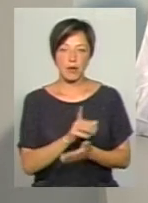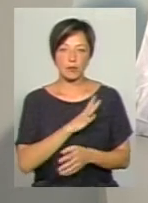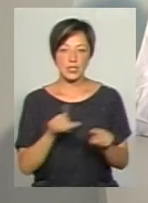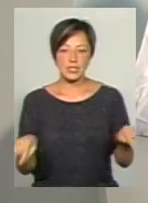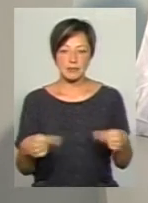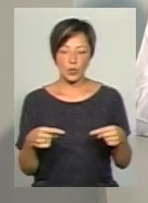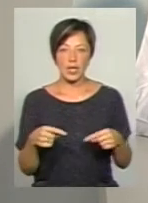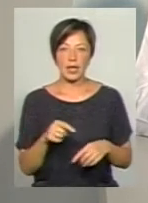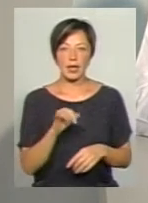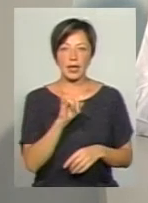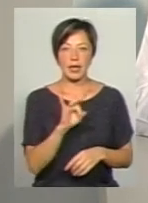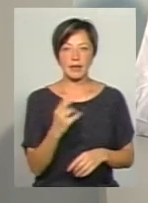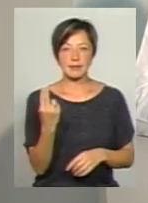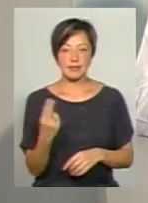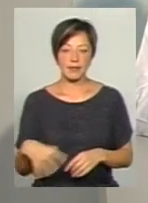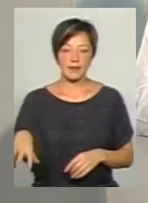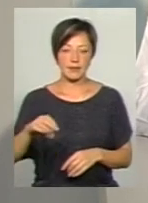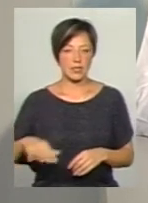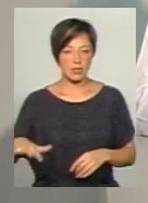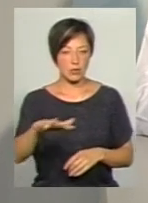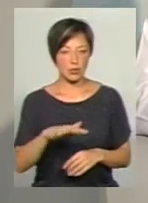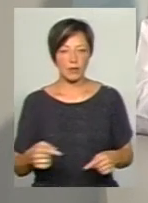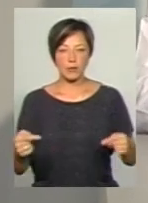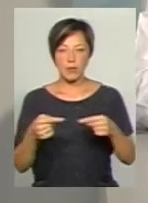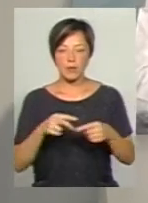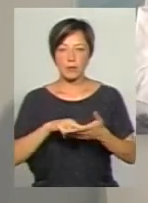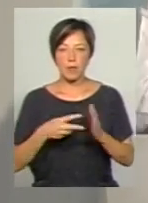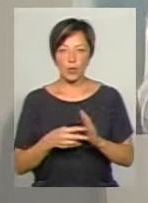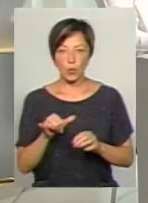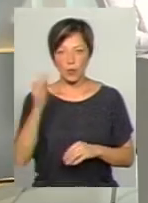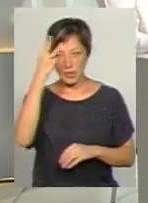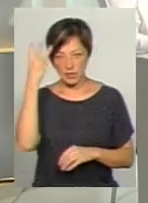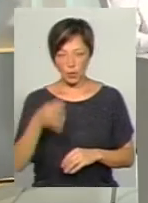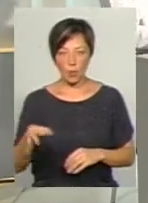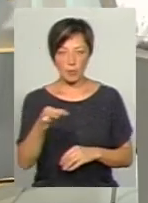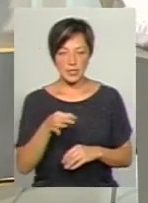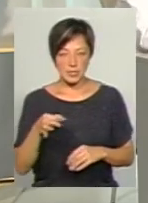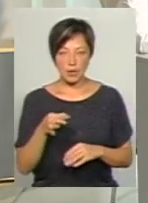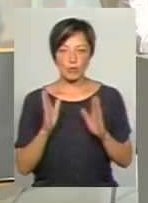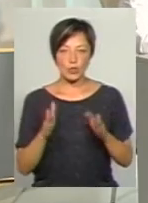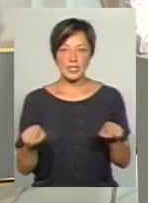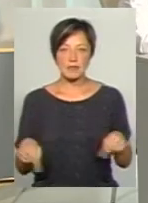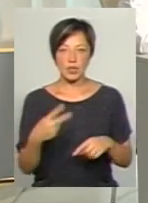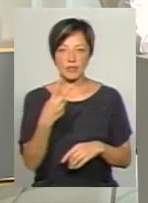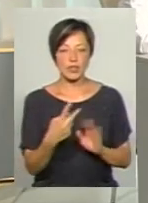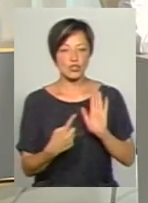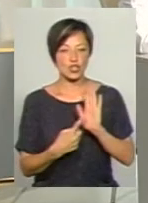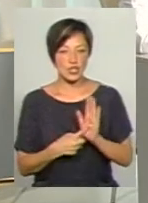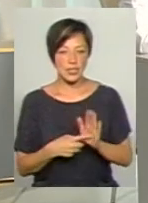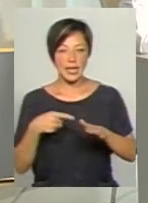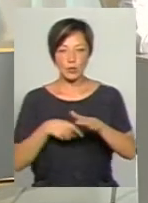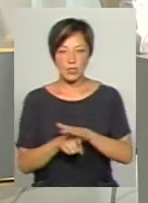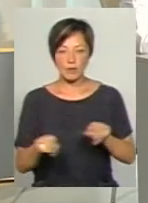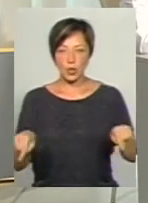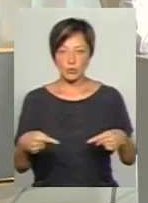створені інклюзивно-ресурсні центри в усіх територіях. Відповідно за перспективним планом, у Хмельницькій області буде створено 26 інклюзивно